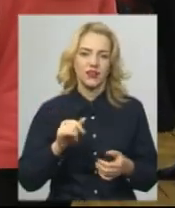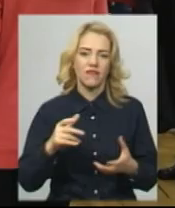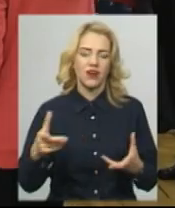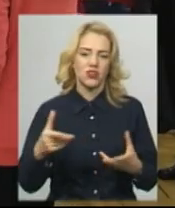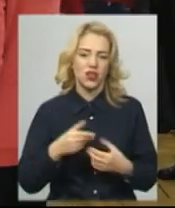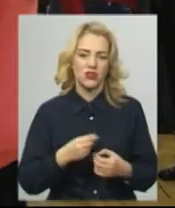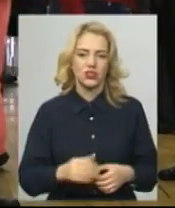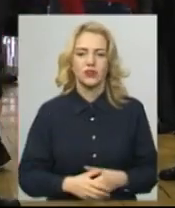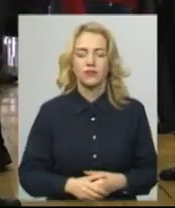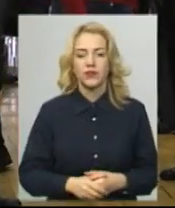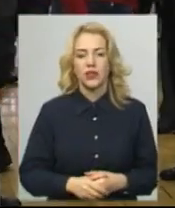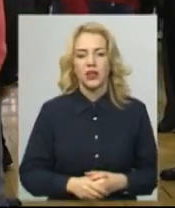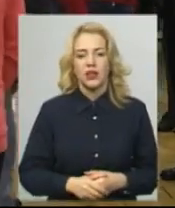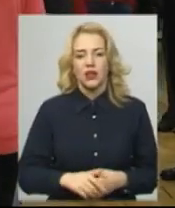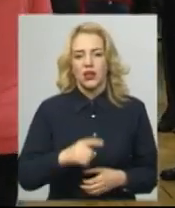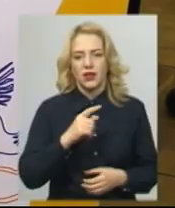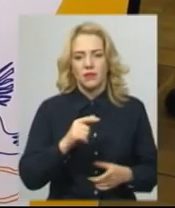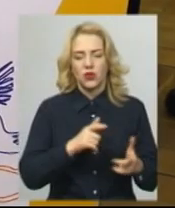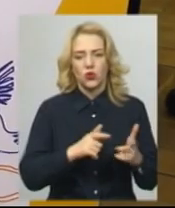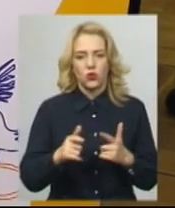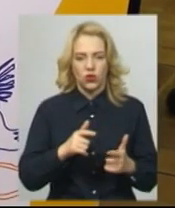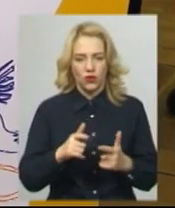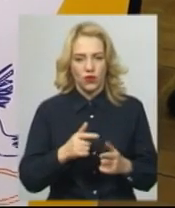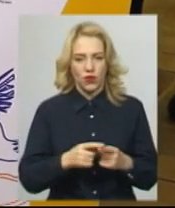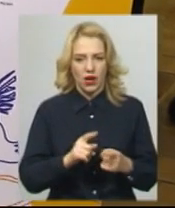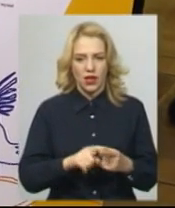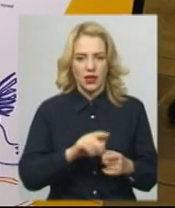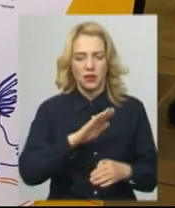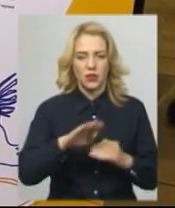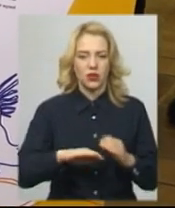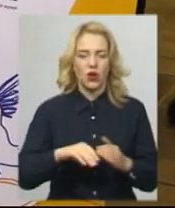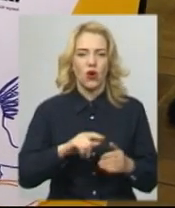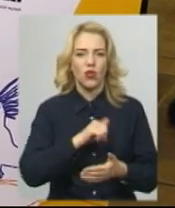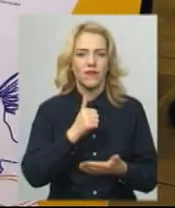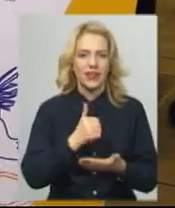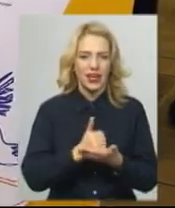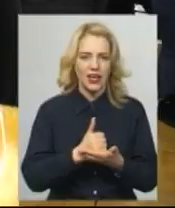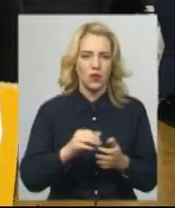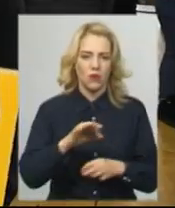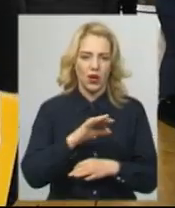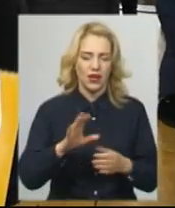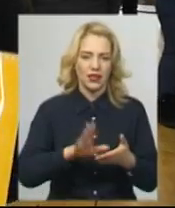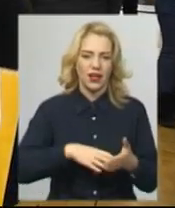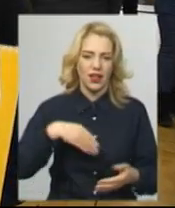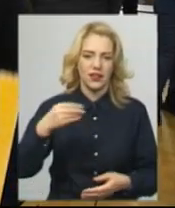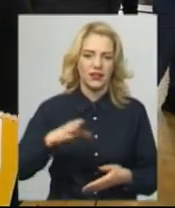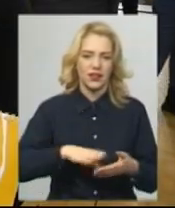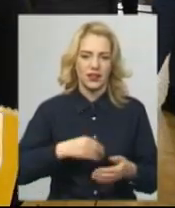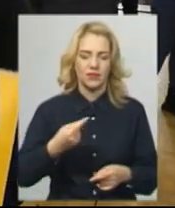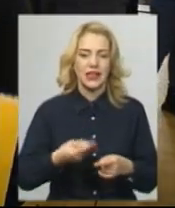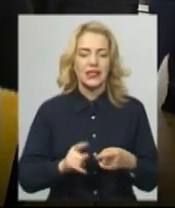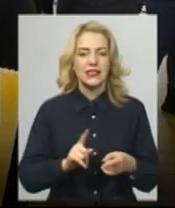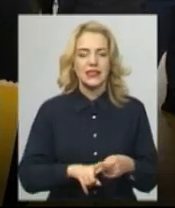Додає, що з нагоди ювілею конкурсу підготувала пілотний проект календаря, видання якої планується на наступний рік. Це сигнальний